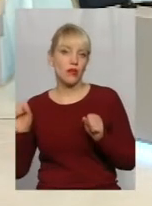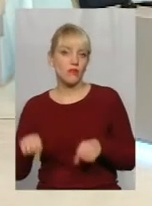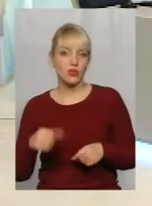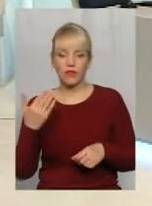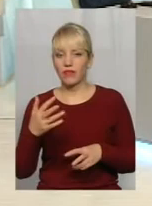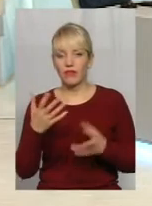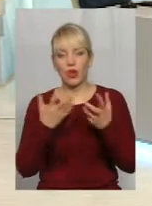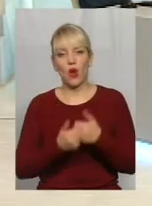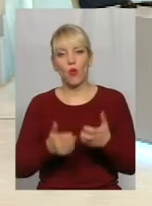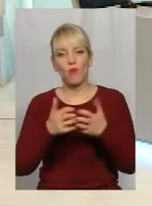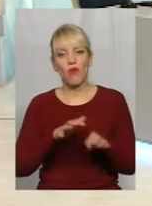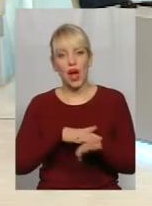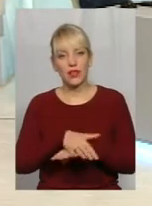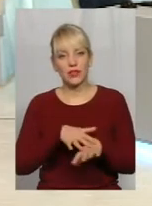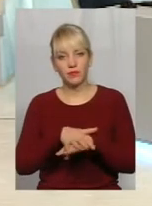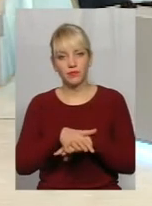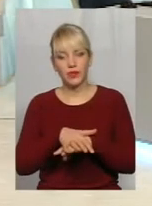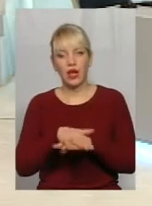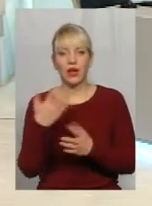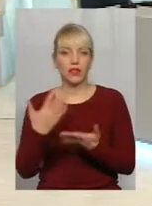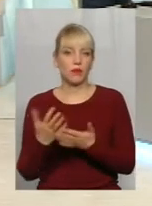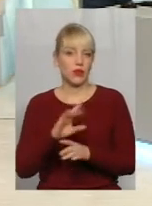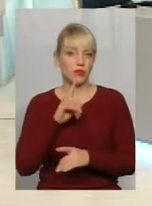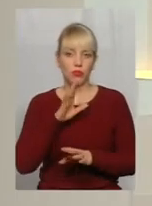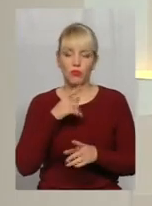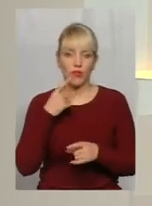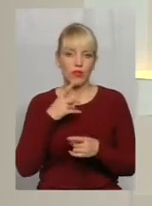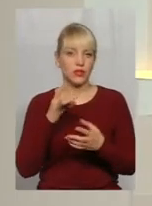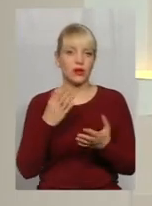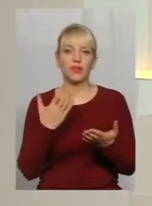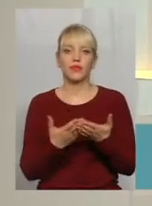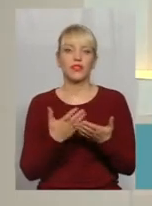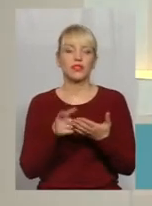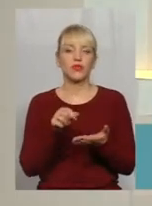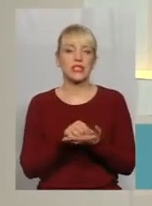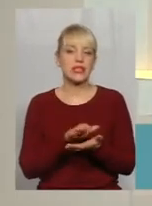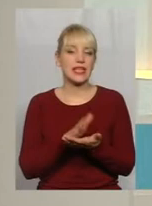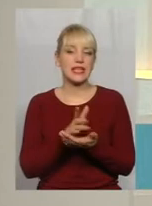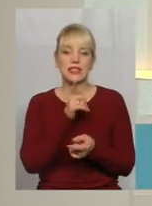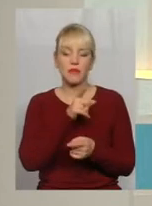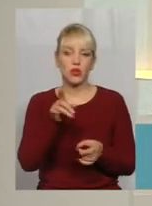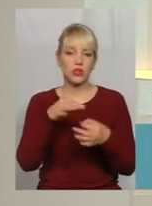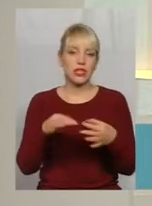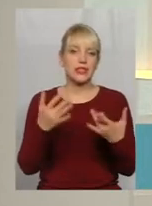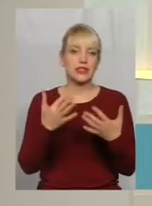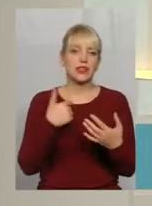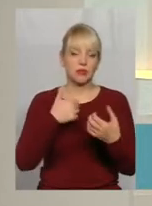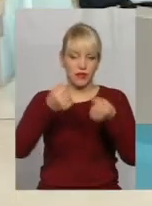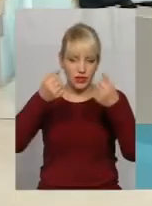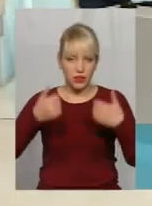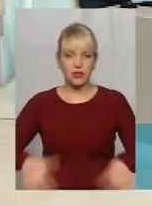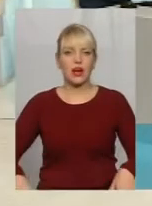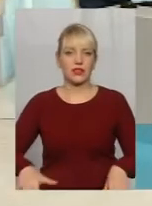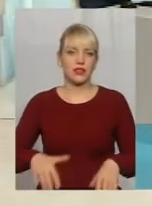вирахували скільки, ну не будемо брати там, а можливо у вас є і дані за період незалежності, але скільки ми втратили спортсменів.